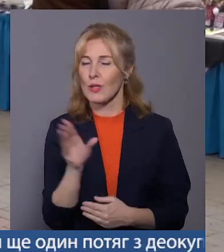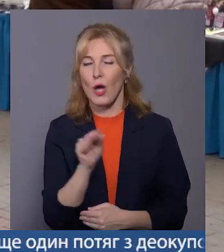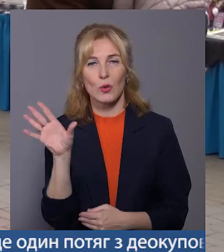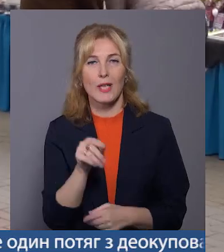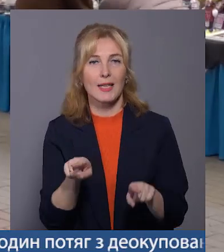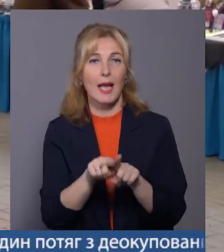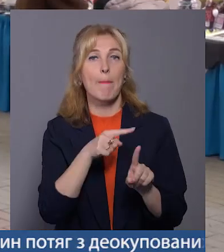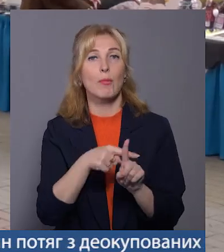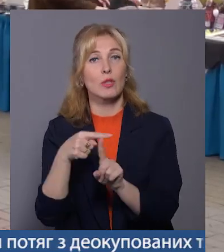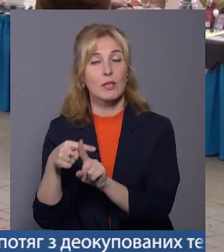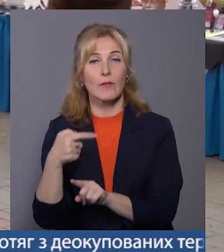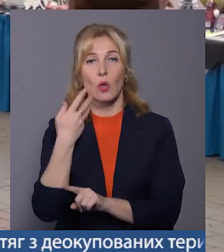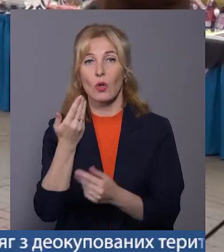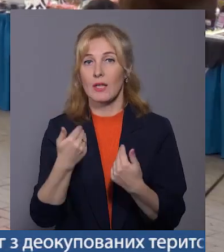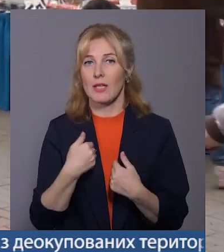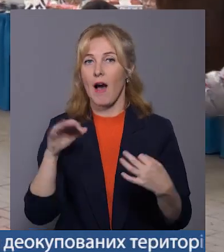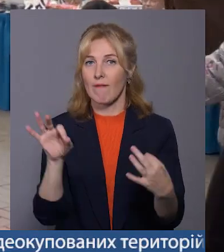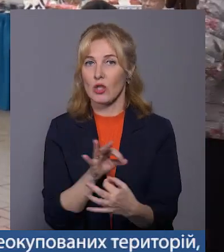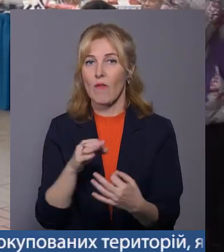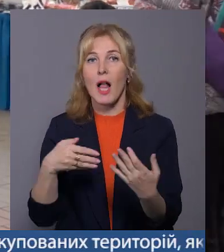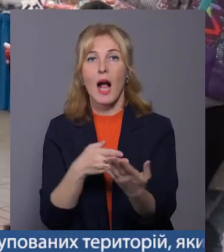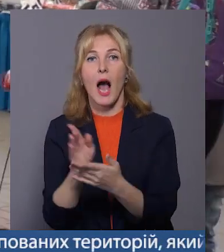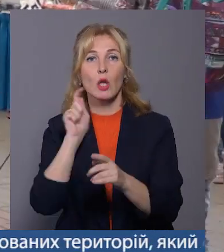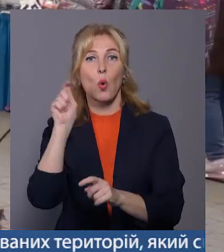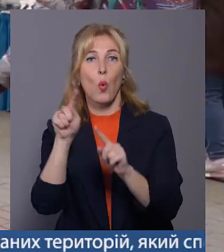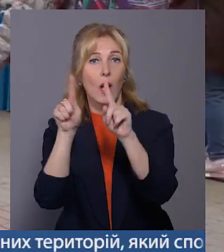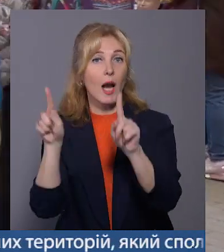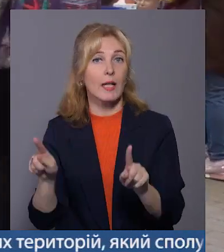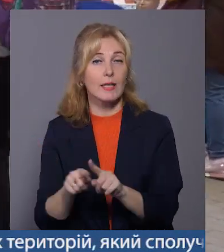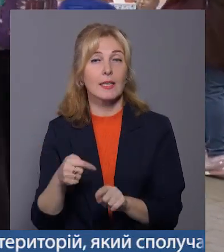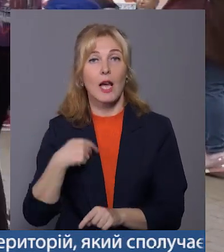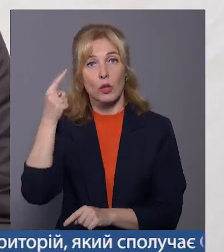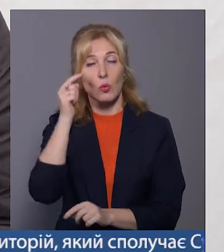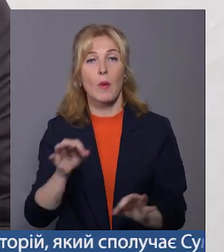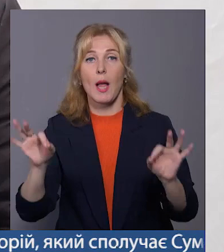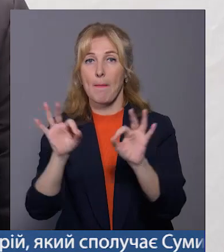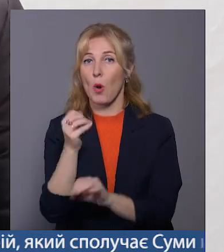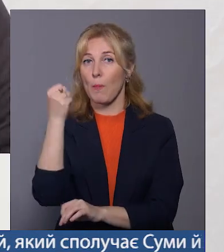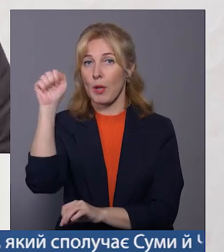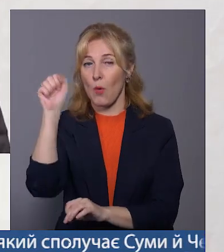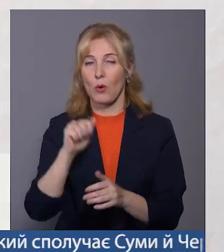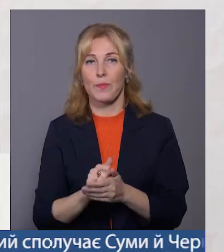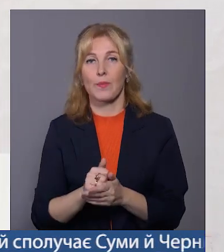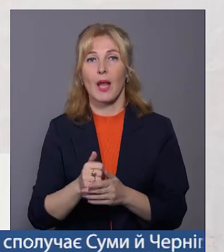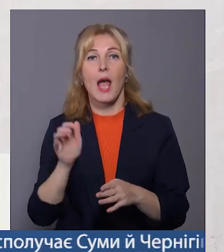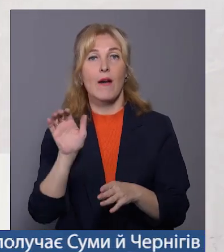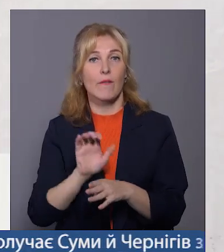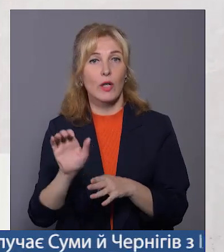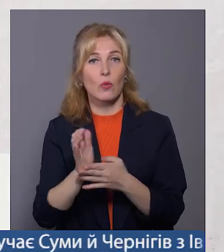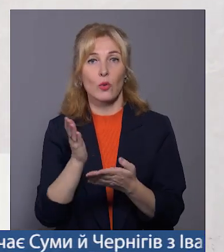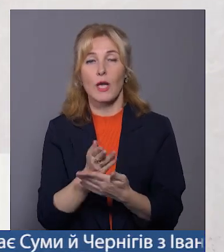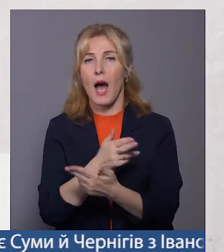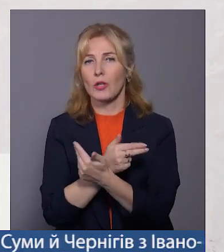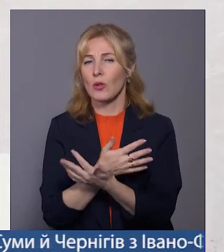таке позитивне. Тим більше, коли я вишивала карту України, то, звичайно, думала про перемогу. Вироби є янголятка, голуб